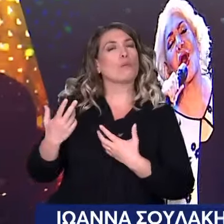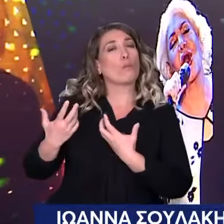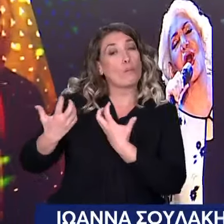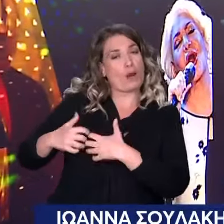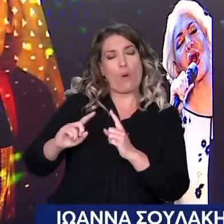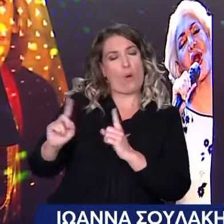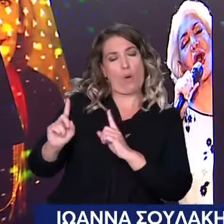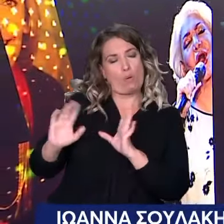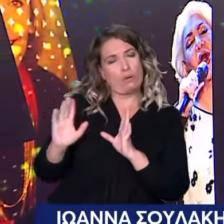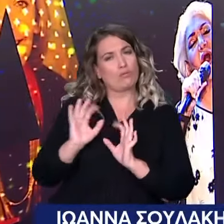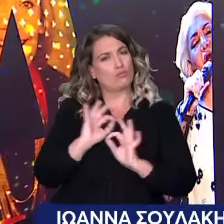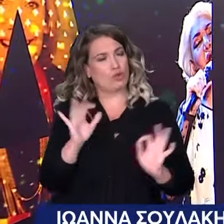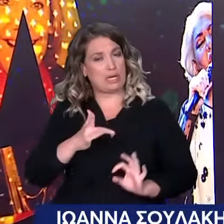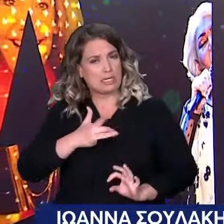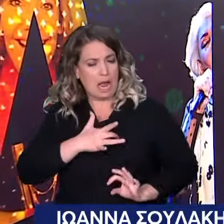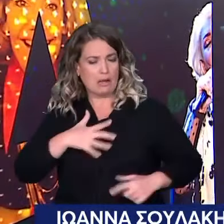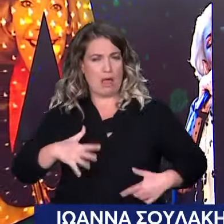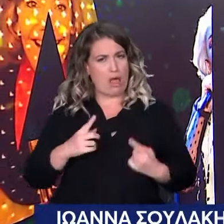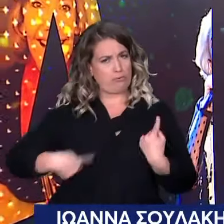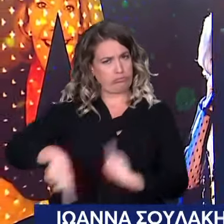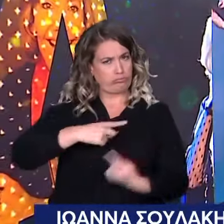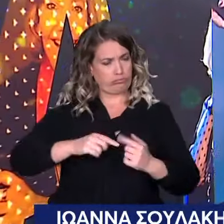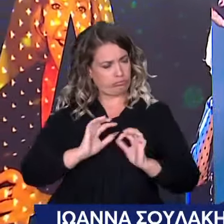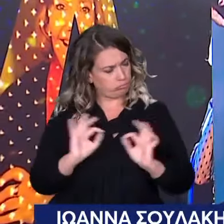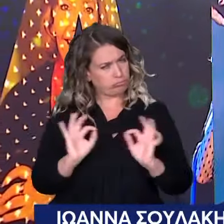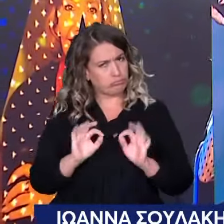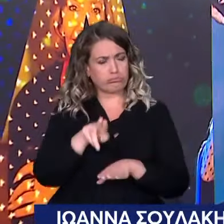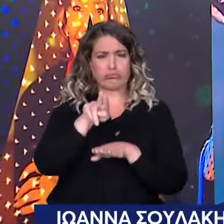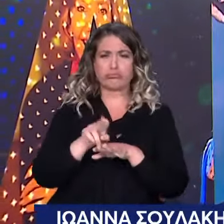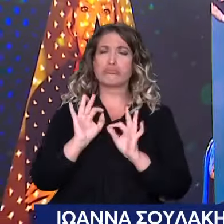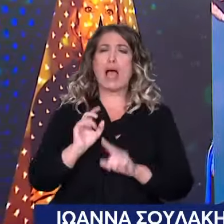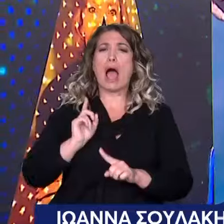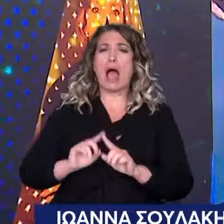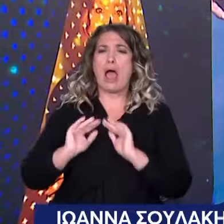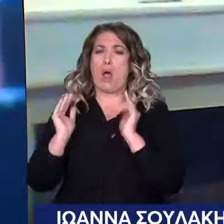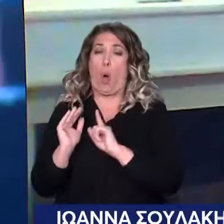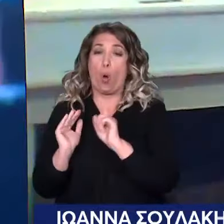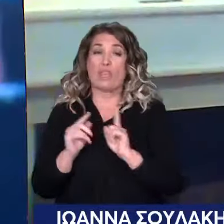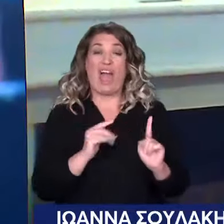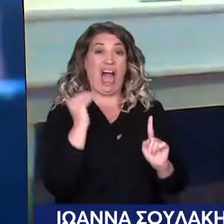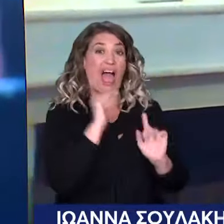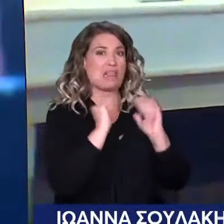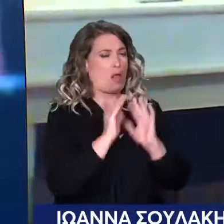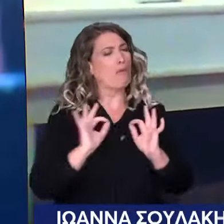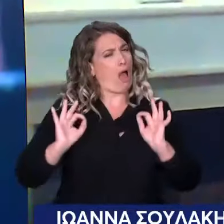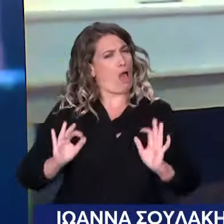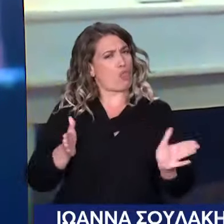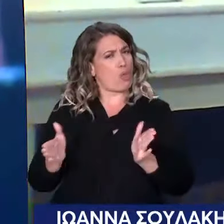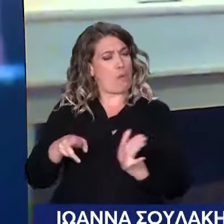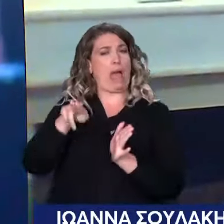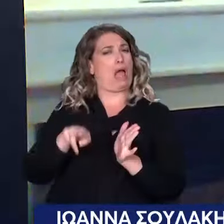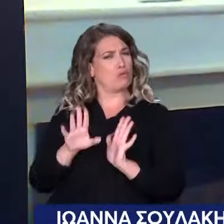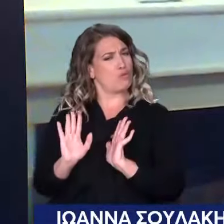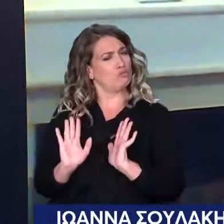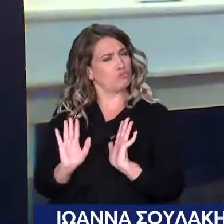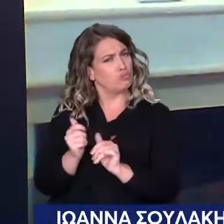Αυτόνομη και αυτό είναι σίγουρα θετικό και της επιτρέπει να νοσηλεύεται σε απλό θάλαμο και όχι σε μονάδα εντατικής θεραπείας. Αλλά από την άλλη,